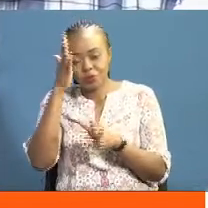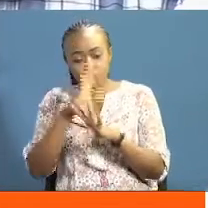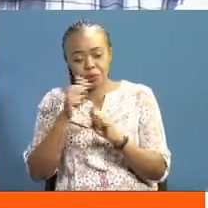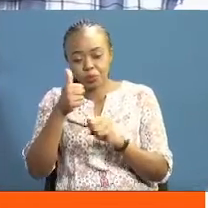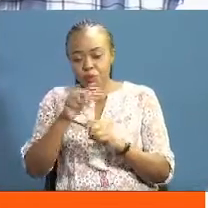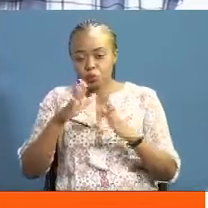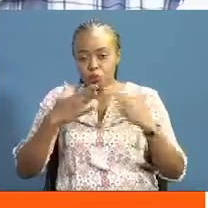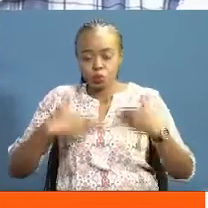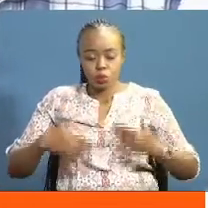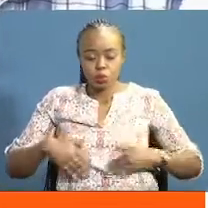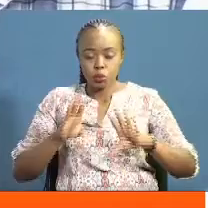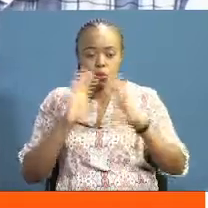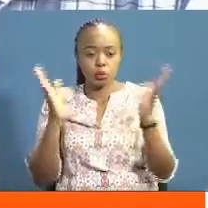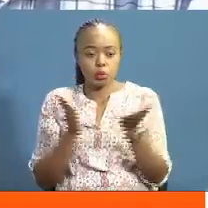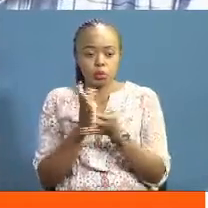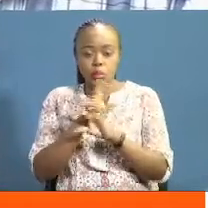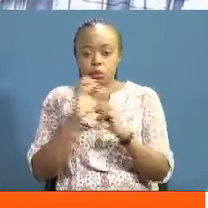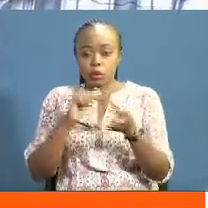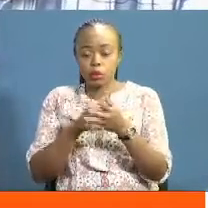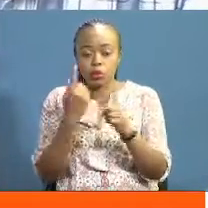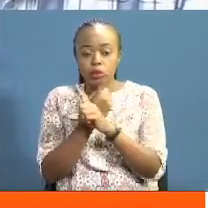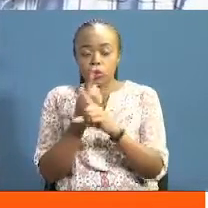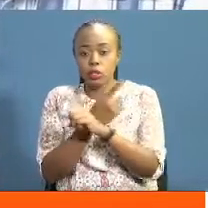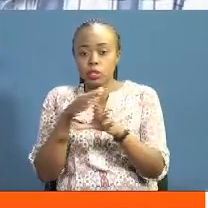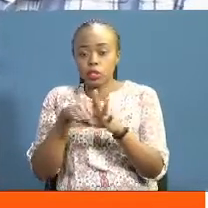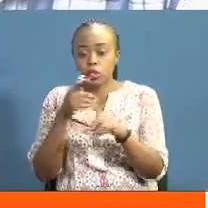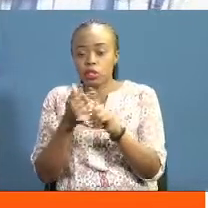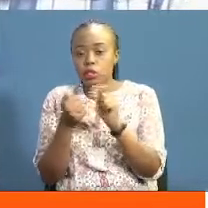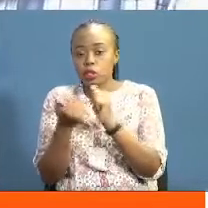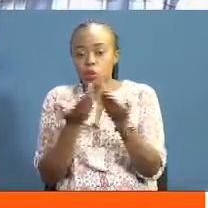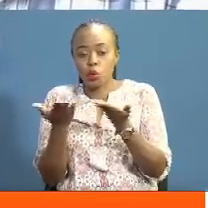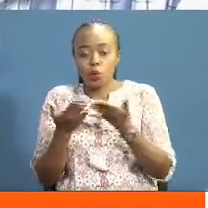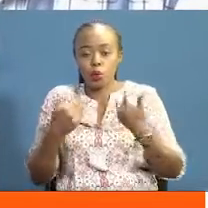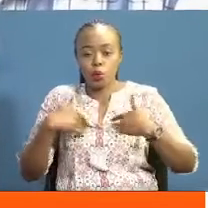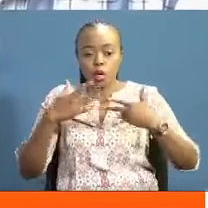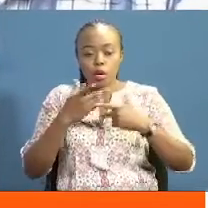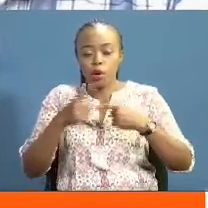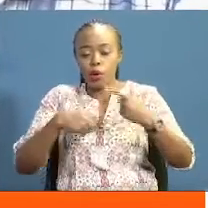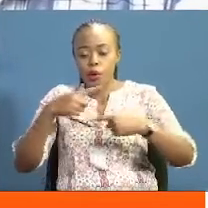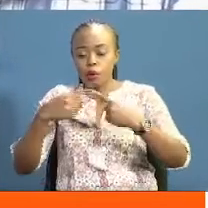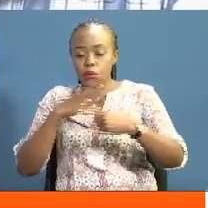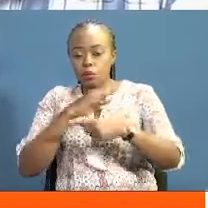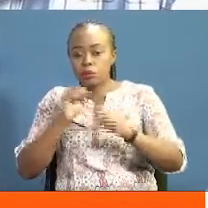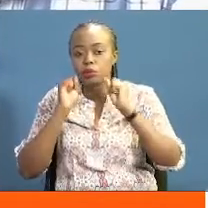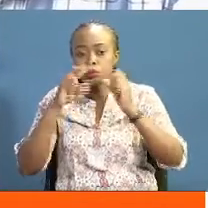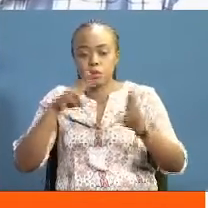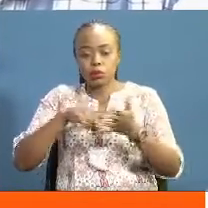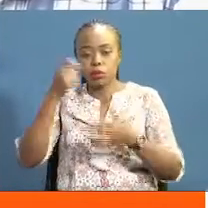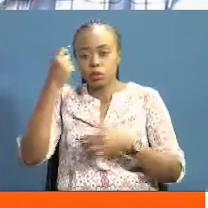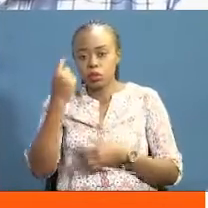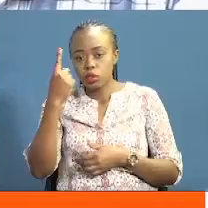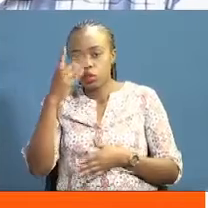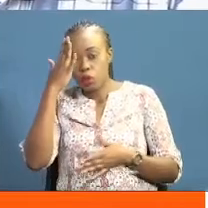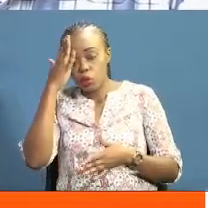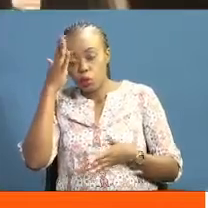enable this mind at all That we are divided, we are united and we have a position and we have a stand and we know